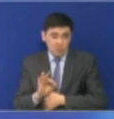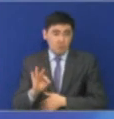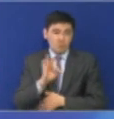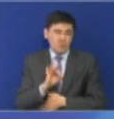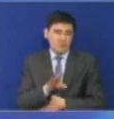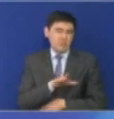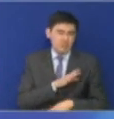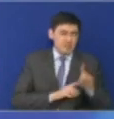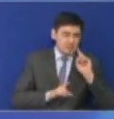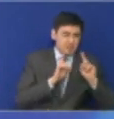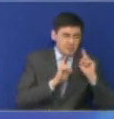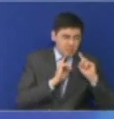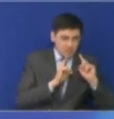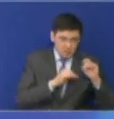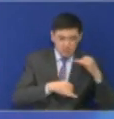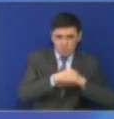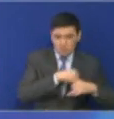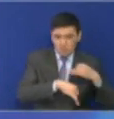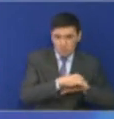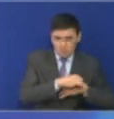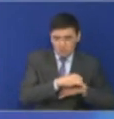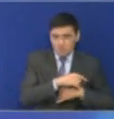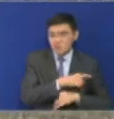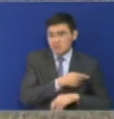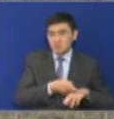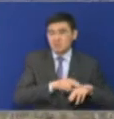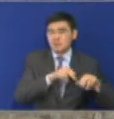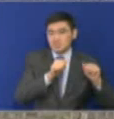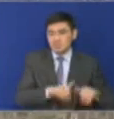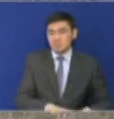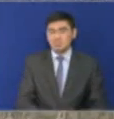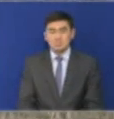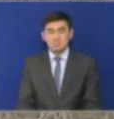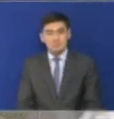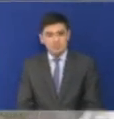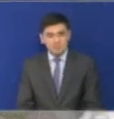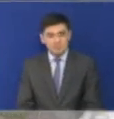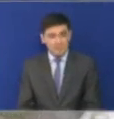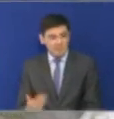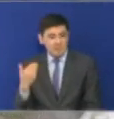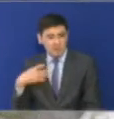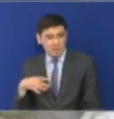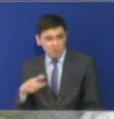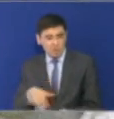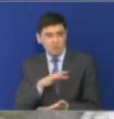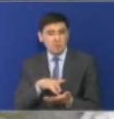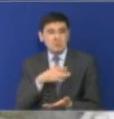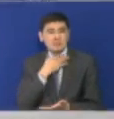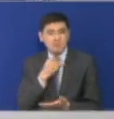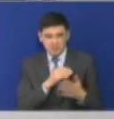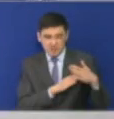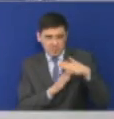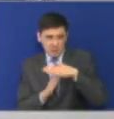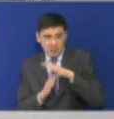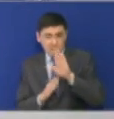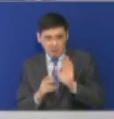-пресс-конференции с представителем отдела предпринимательства. Если ранее в семье действовали ограничительные меры, то с 18